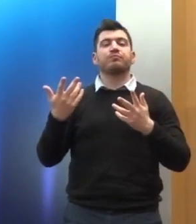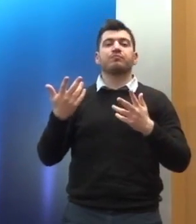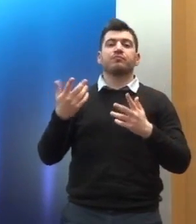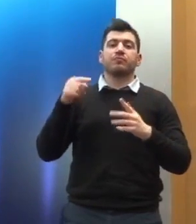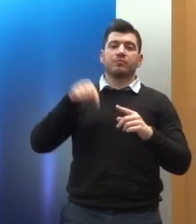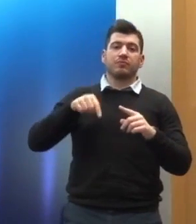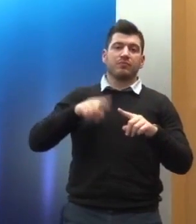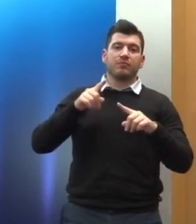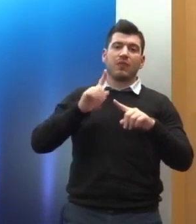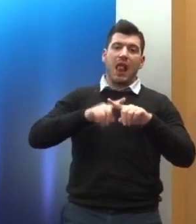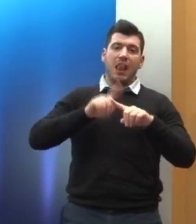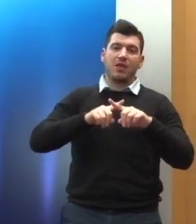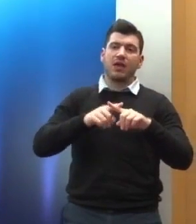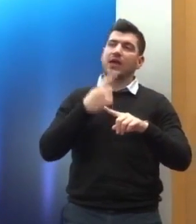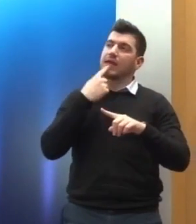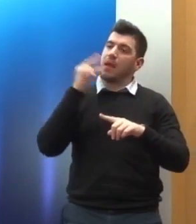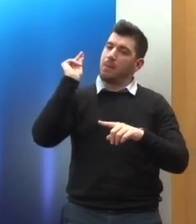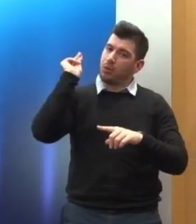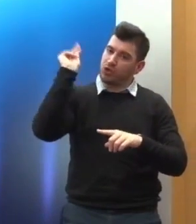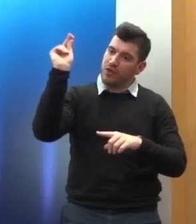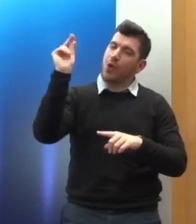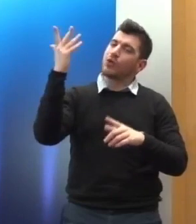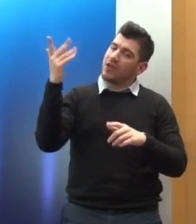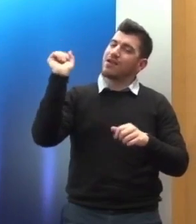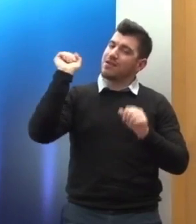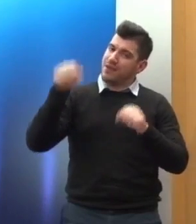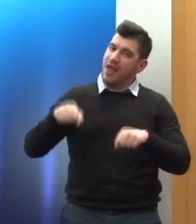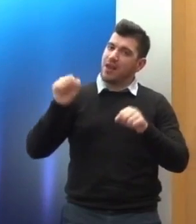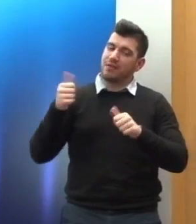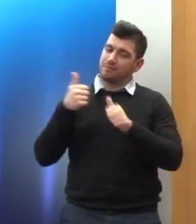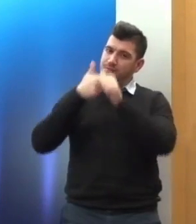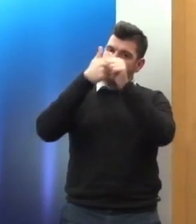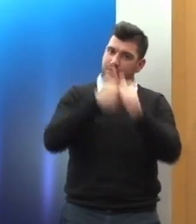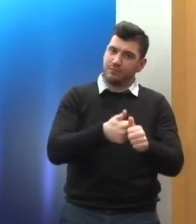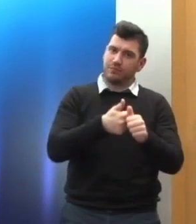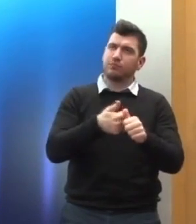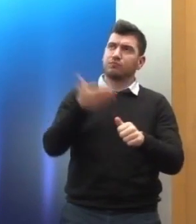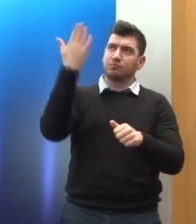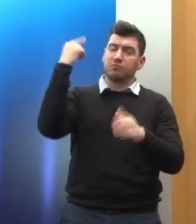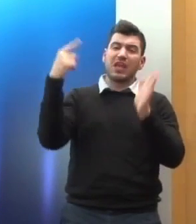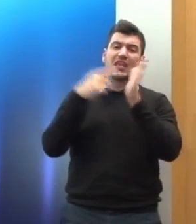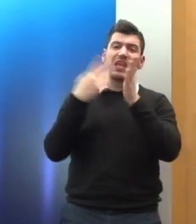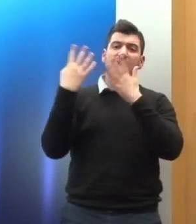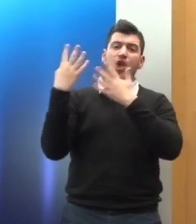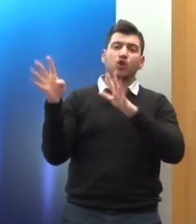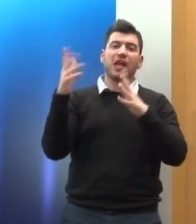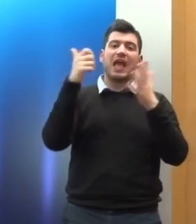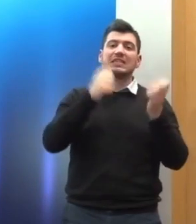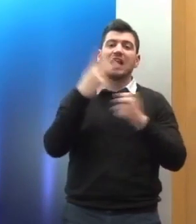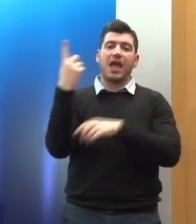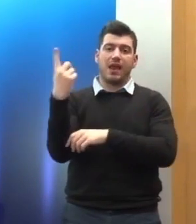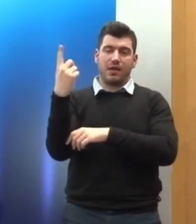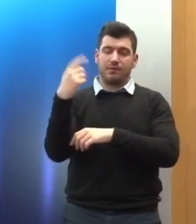κύρωση της αργικής μορφής του χάρτη του 1961 κατά εξοχήν της συνδικαλιστικής